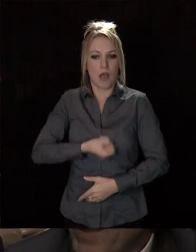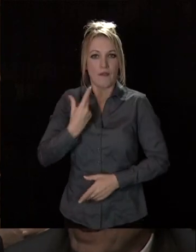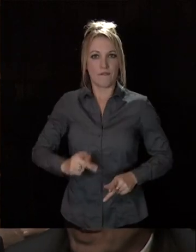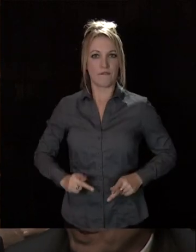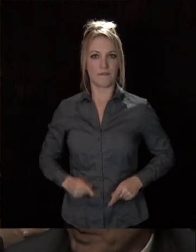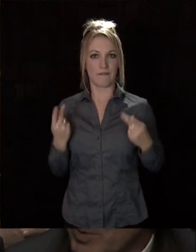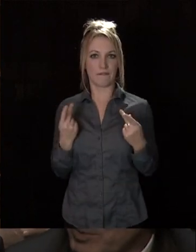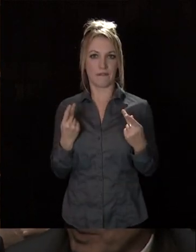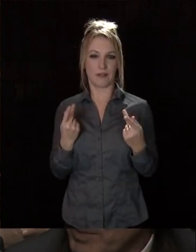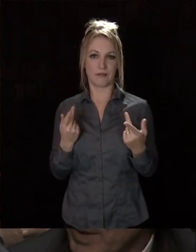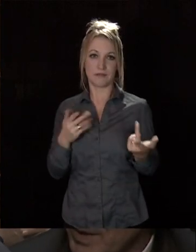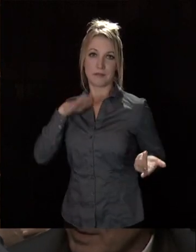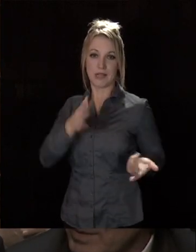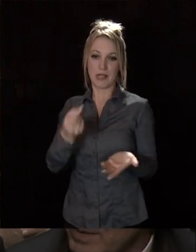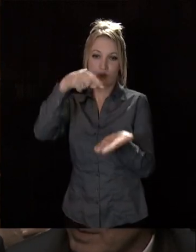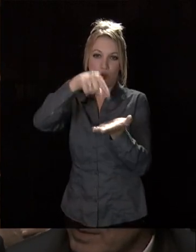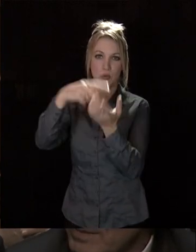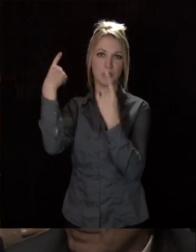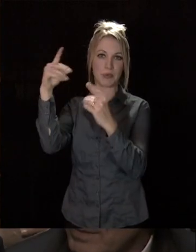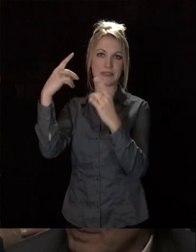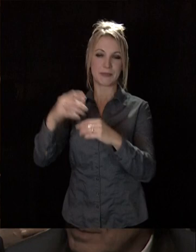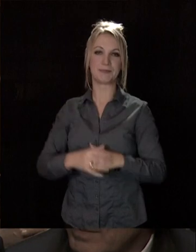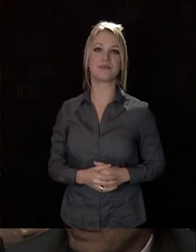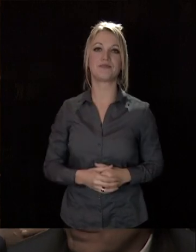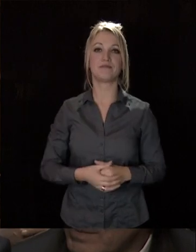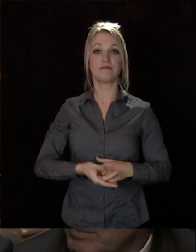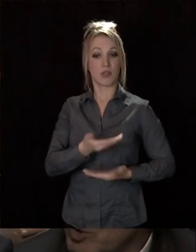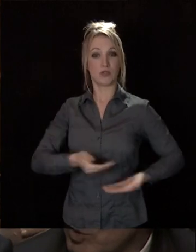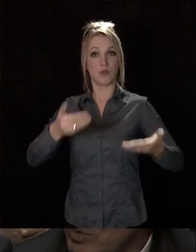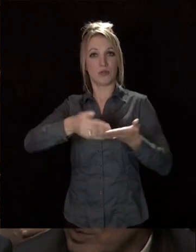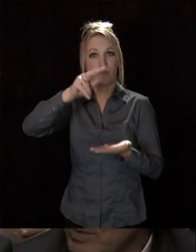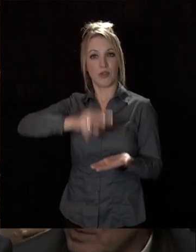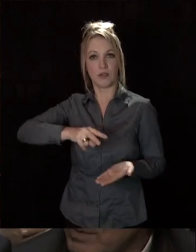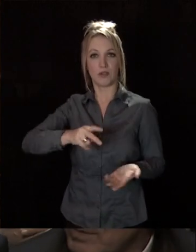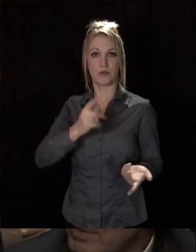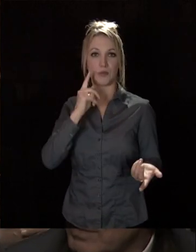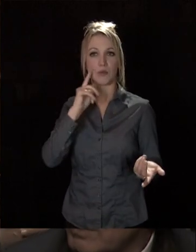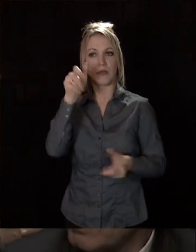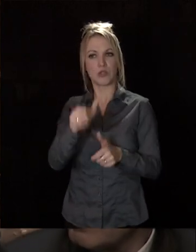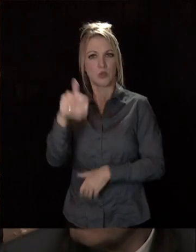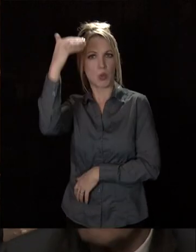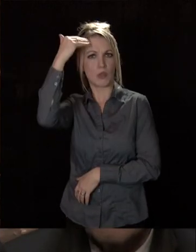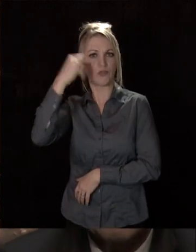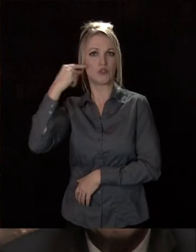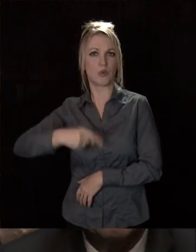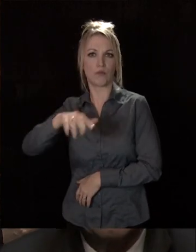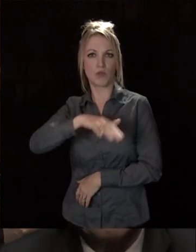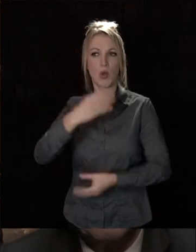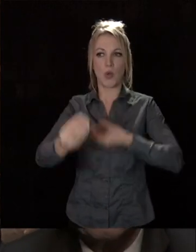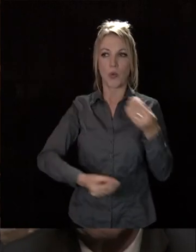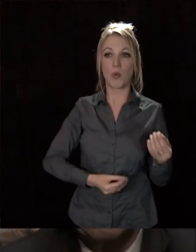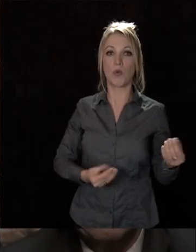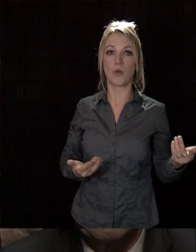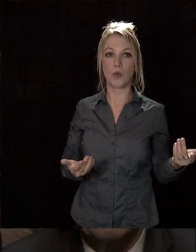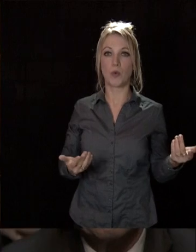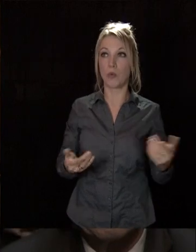dis, une incontournable destination touristique. C'est une réalité, aujourd'hui, pour ceux qui connaissent Dijon ou pour ceux qui ne sont pas